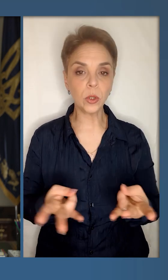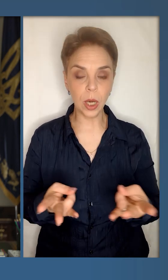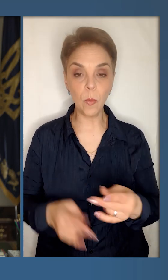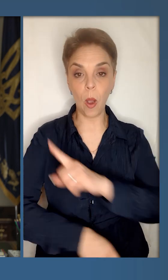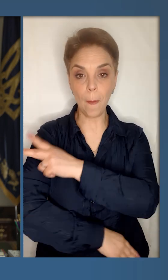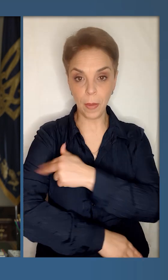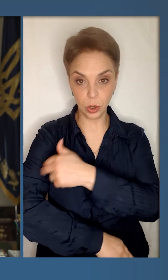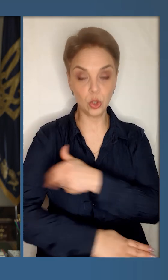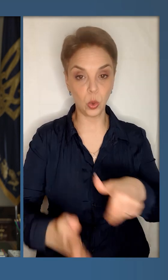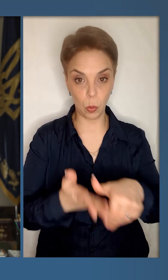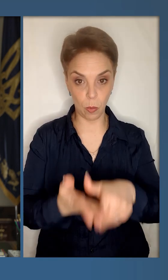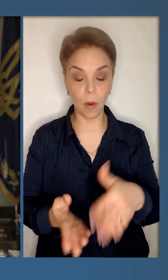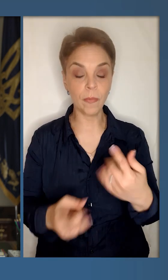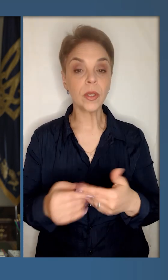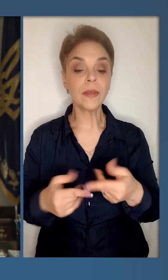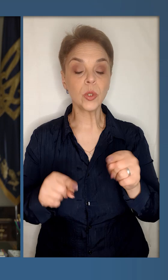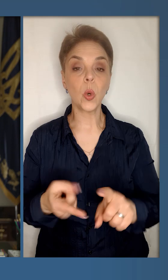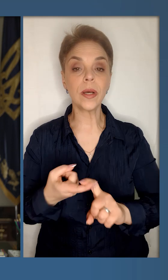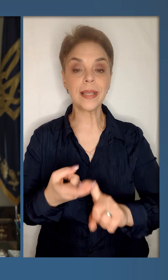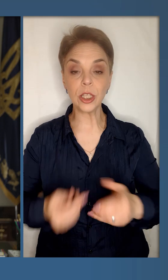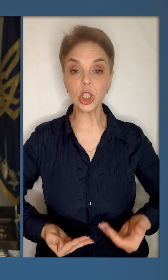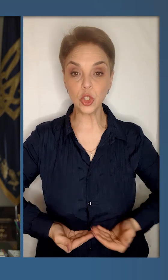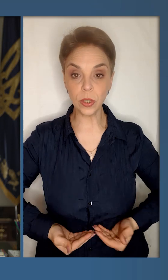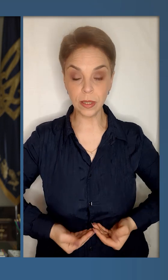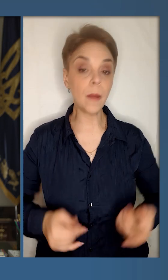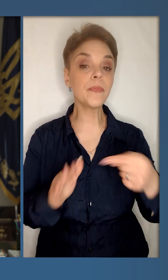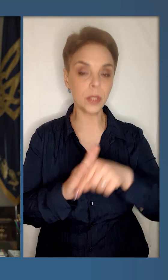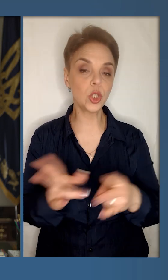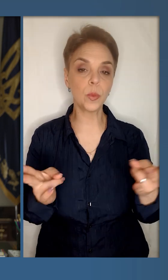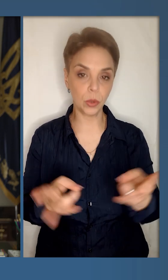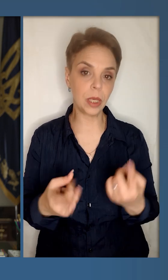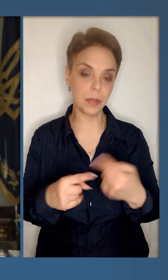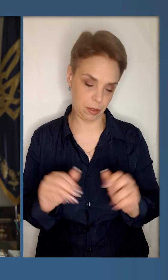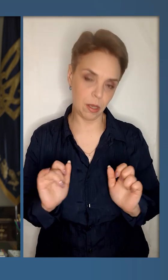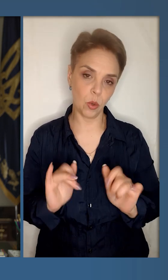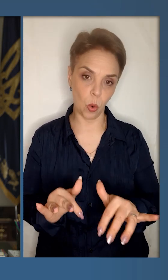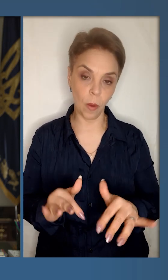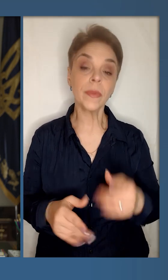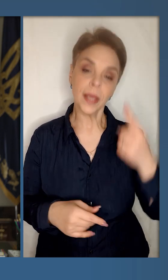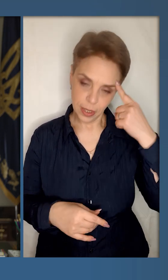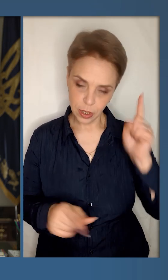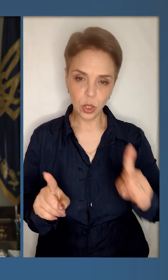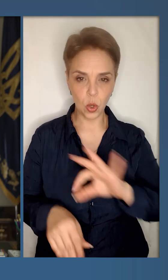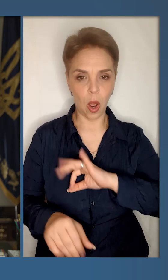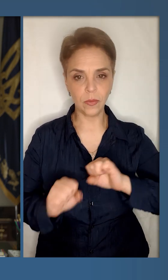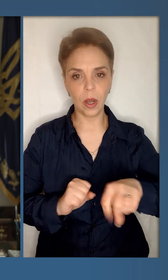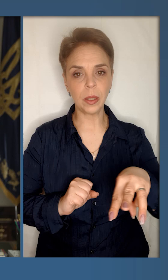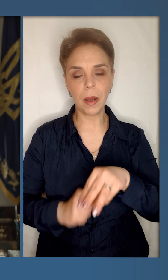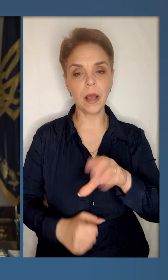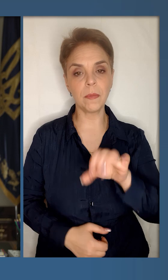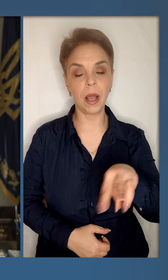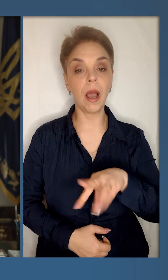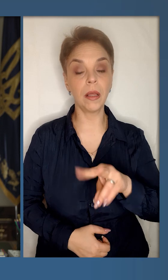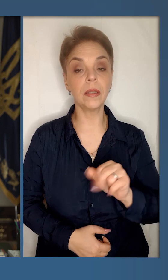Якщо людина потребує медичної допомоги, якщо від цього залежить життя, значить потрібен цей крок. Знаю, що